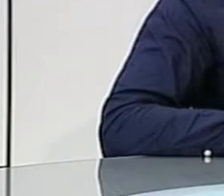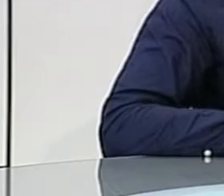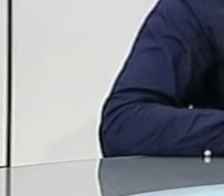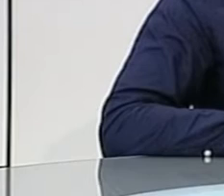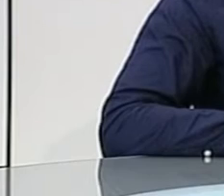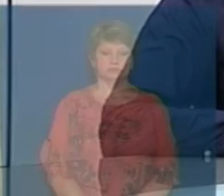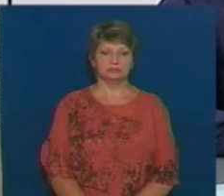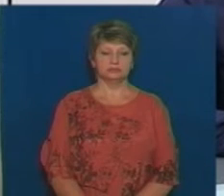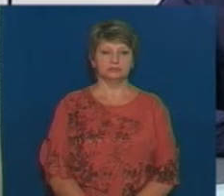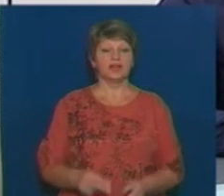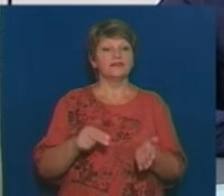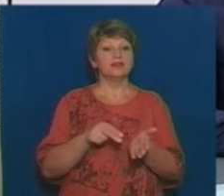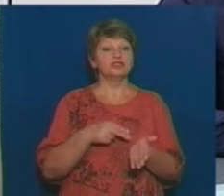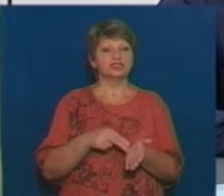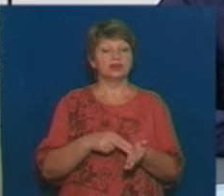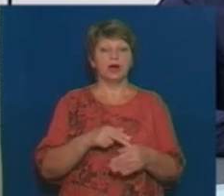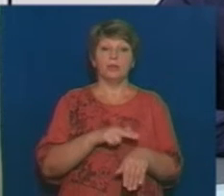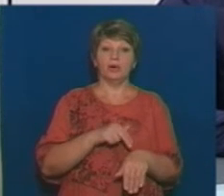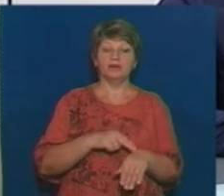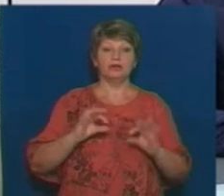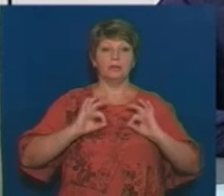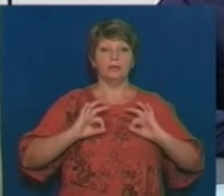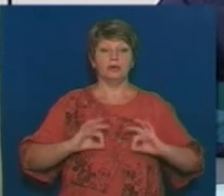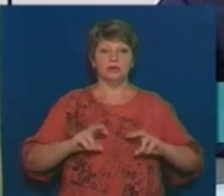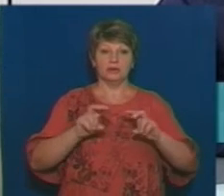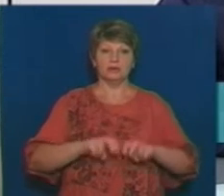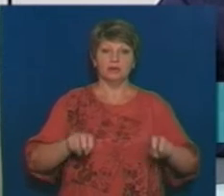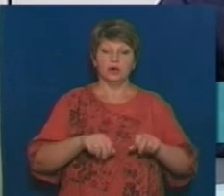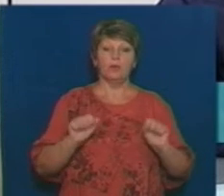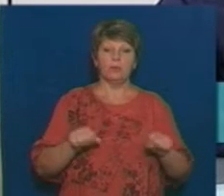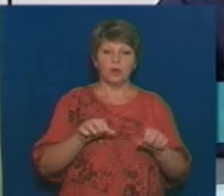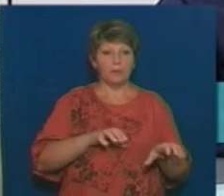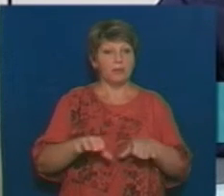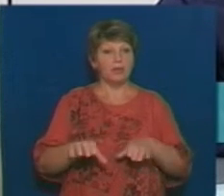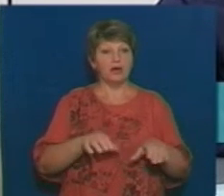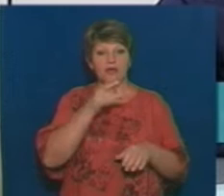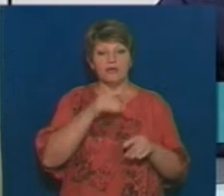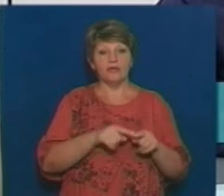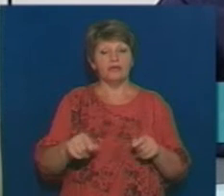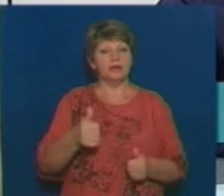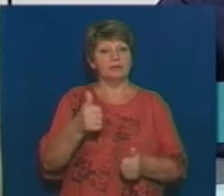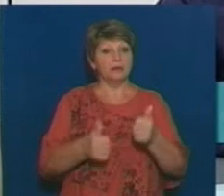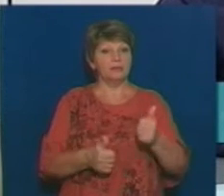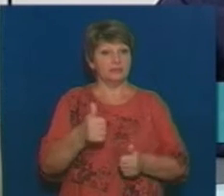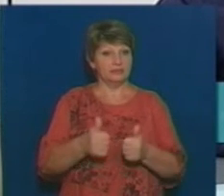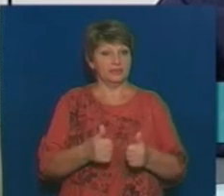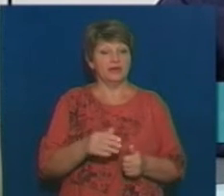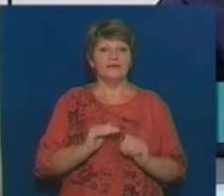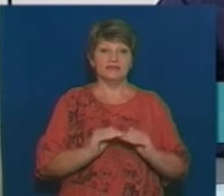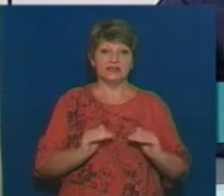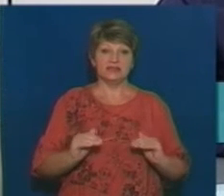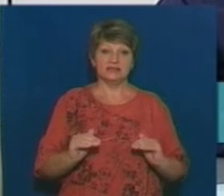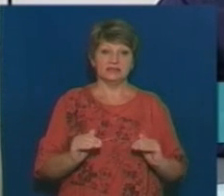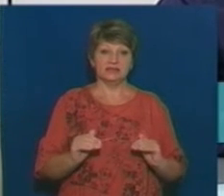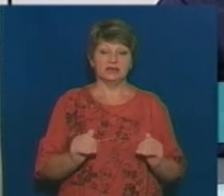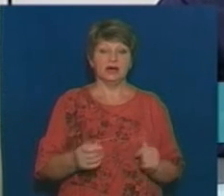У Черкасах поліція та прокуратура розслідують можливі махінації під час проведення тендерів на харчування в дитячих